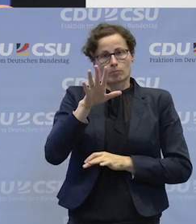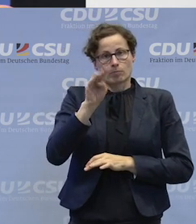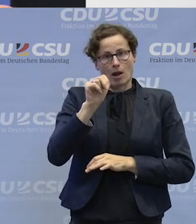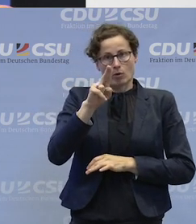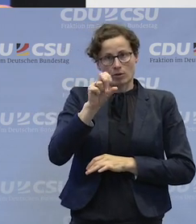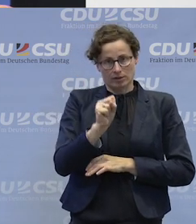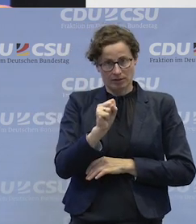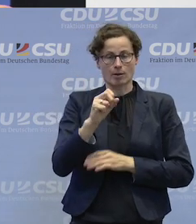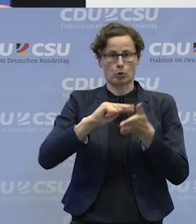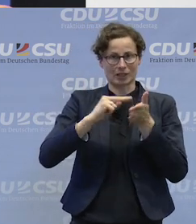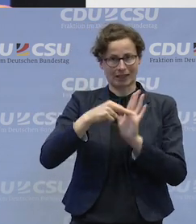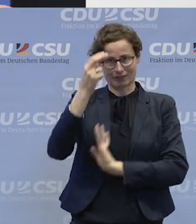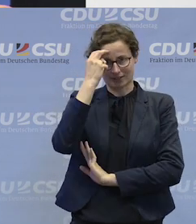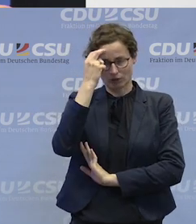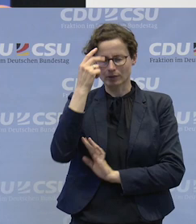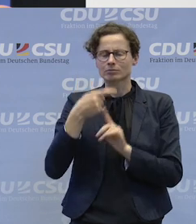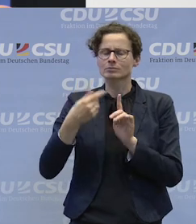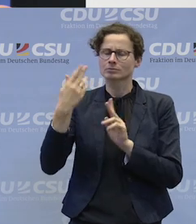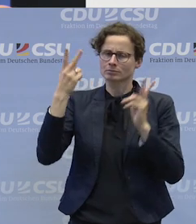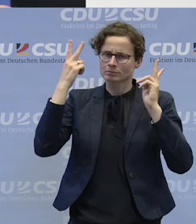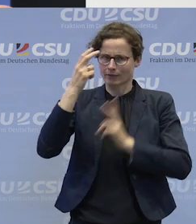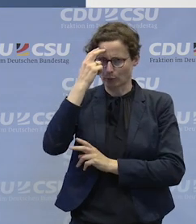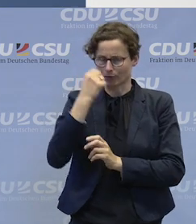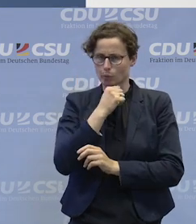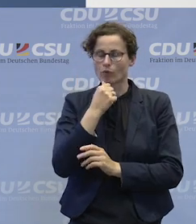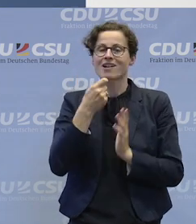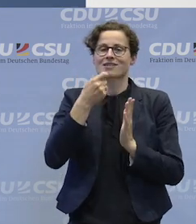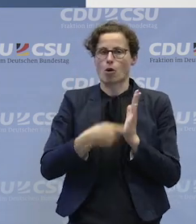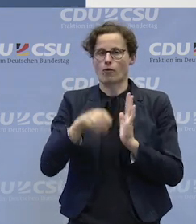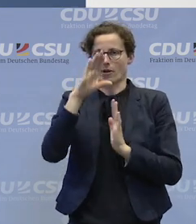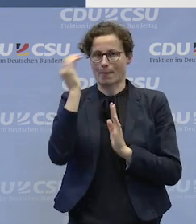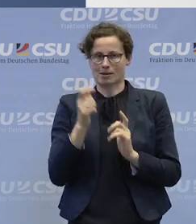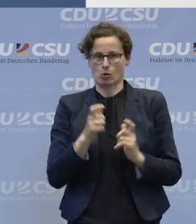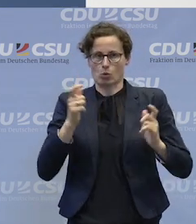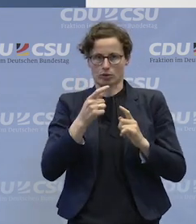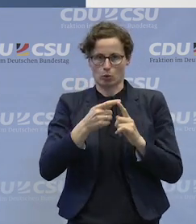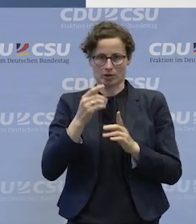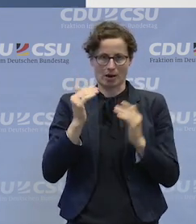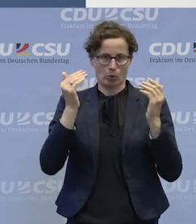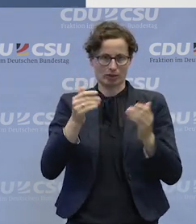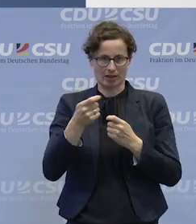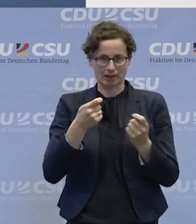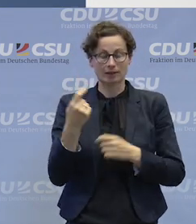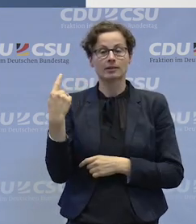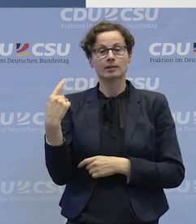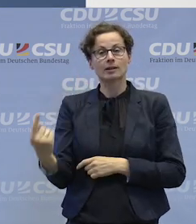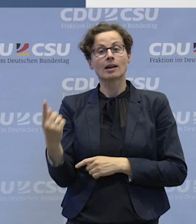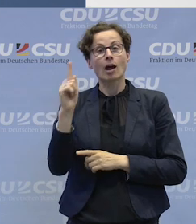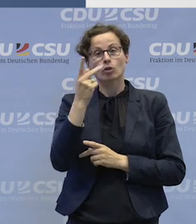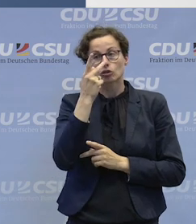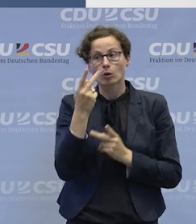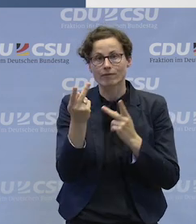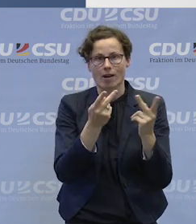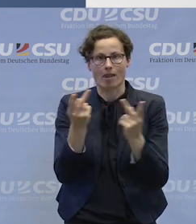gelernt, nämlich Kaufmann im Groß und Außenhandel. Sie schauen auch über den deutschen Tellerrand,